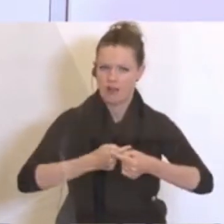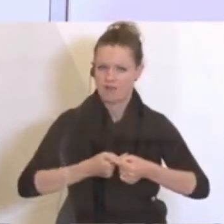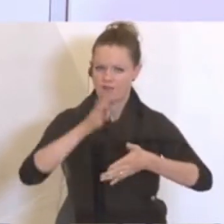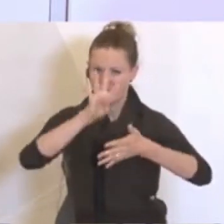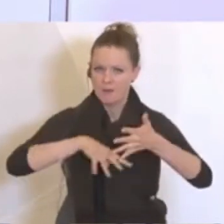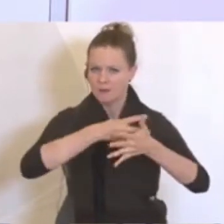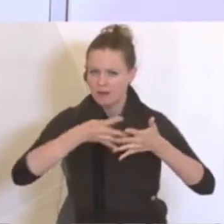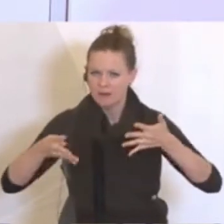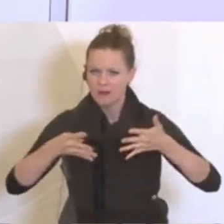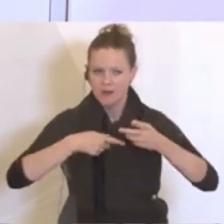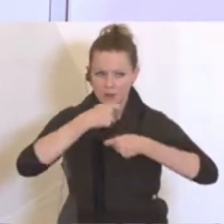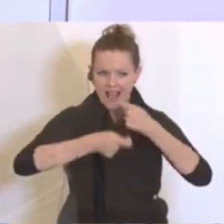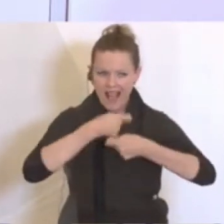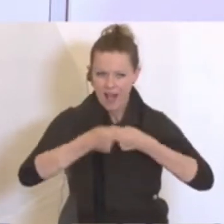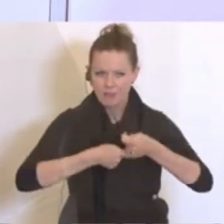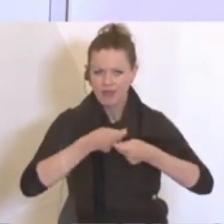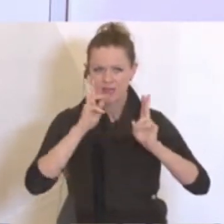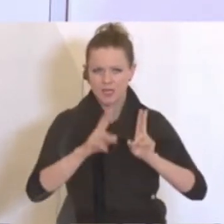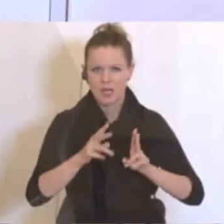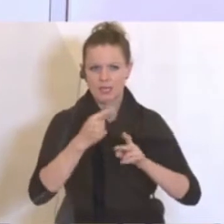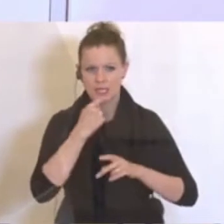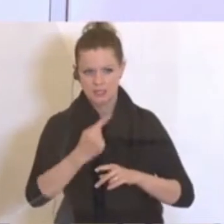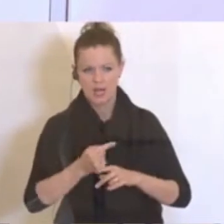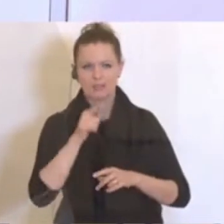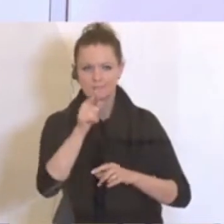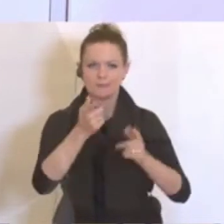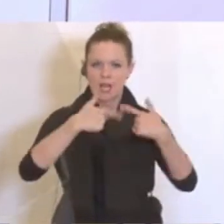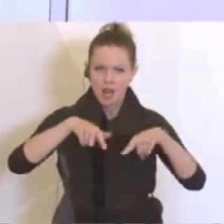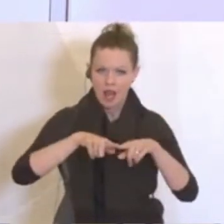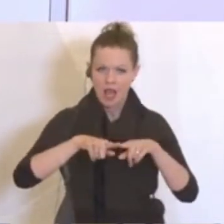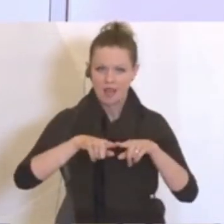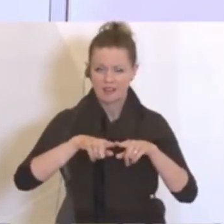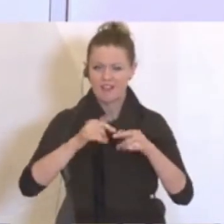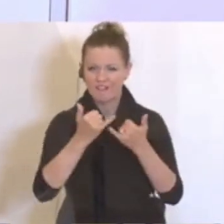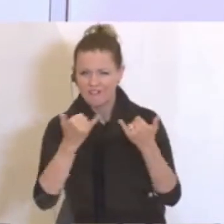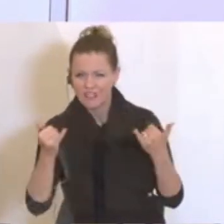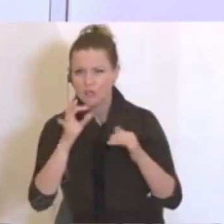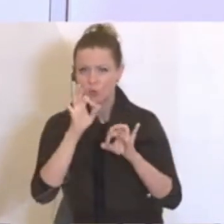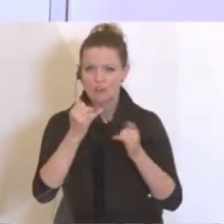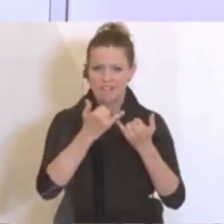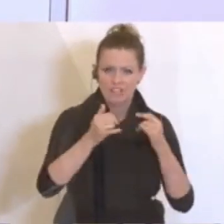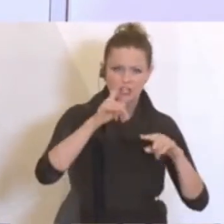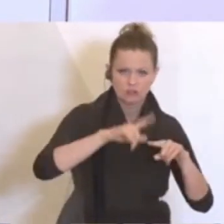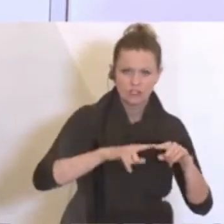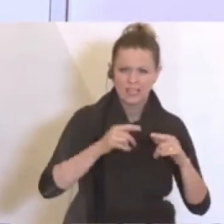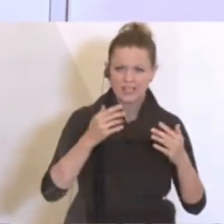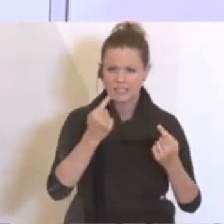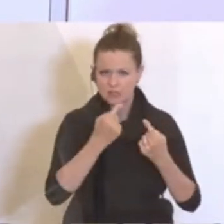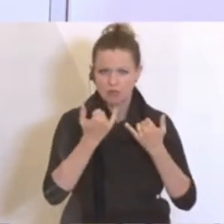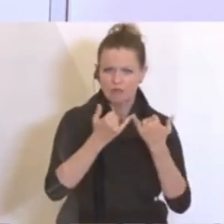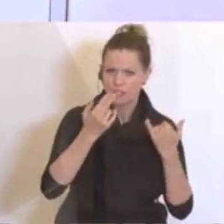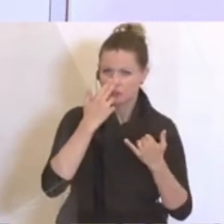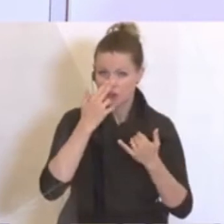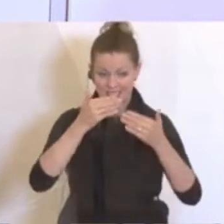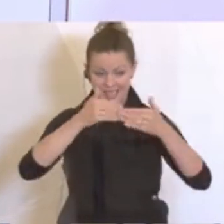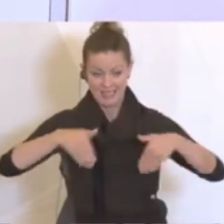auszuarbeiten, die vorgibt, in welchem Land ist die Situation wie gut oder wie schlecht und ist daher eine